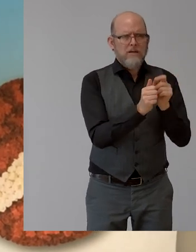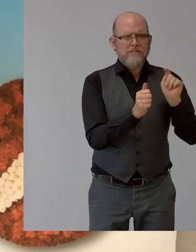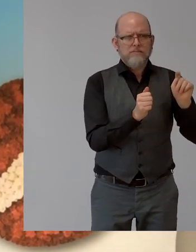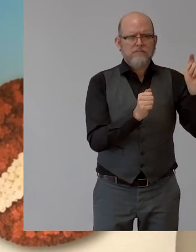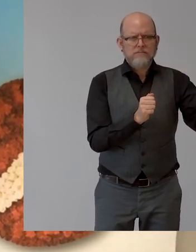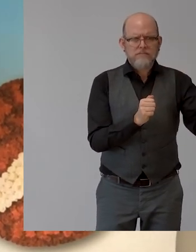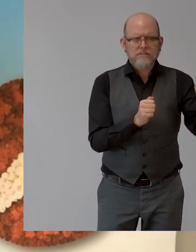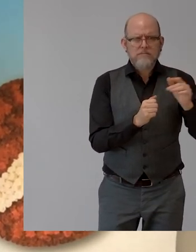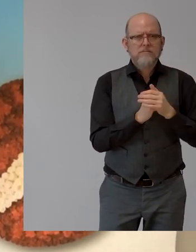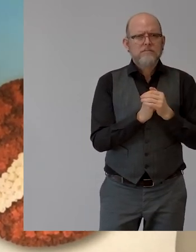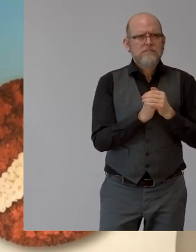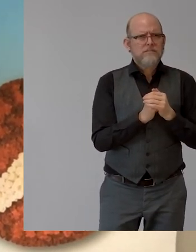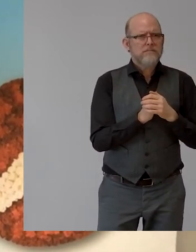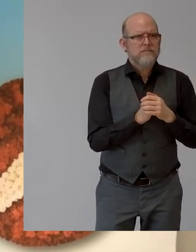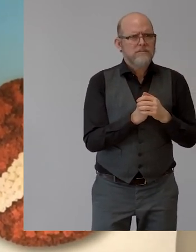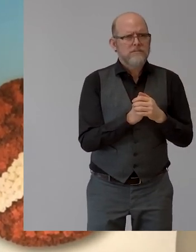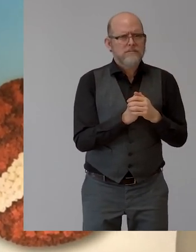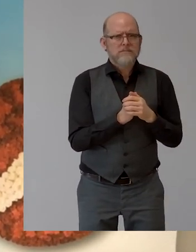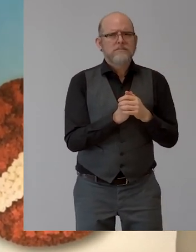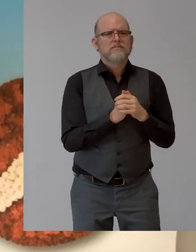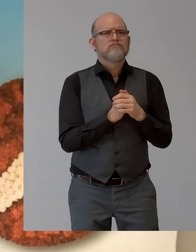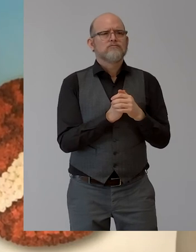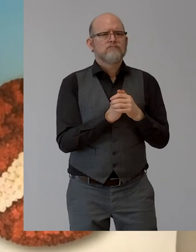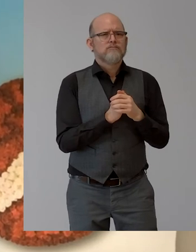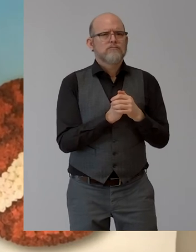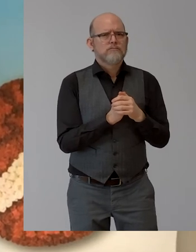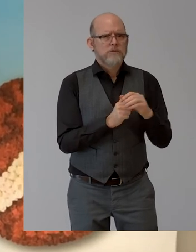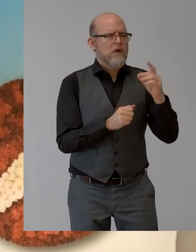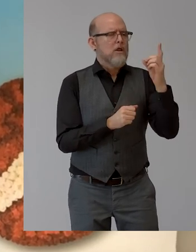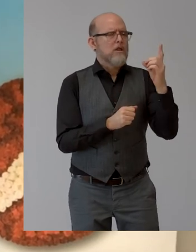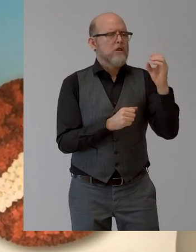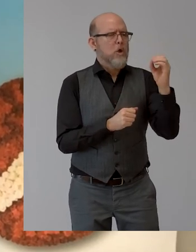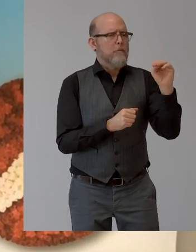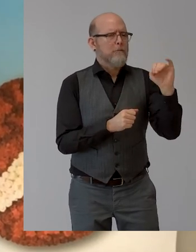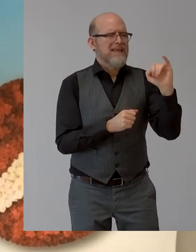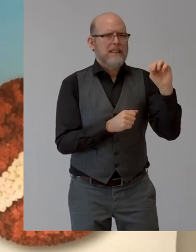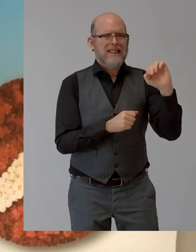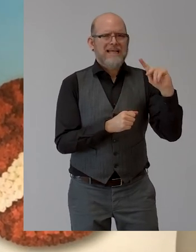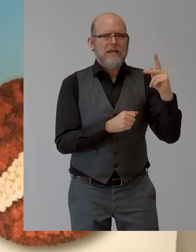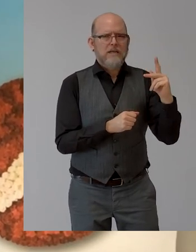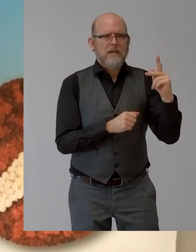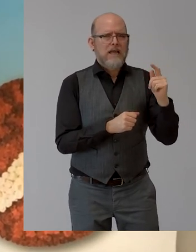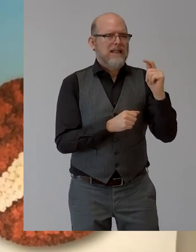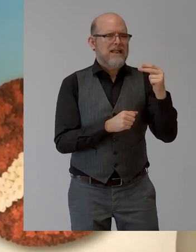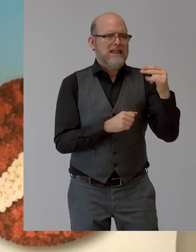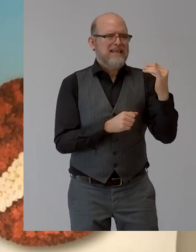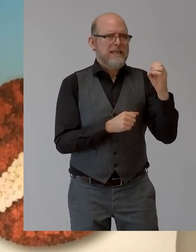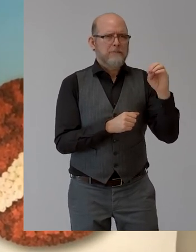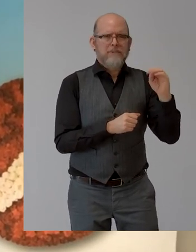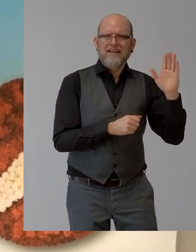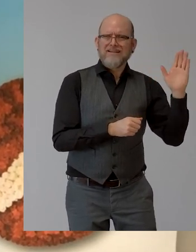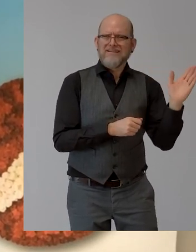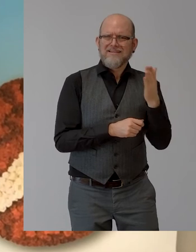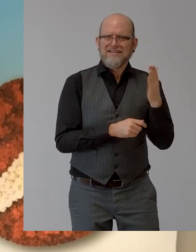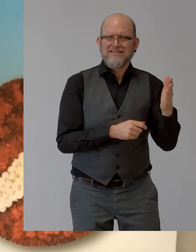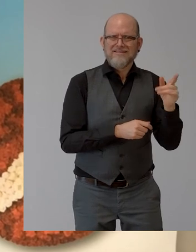Mr. Langman, so, you know, the disabled tennis player at that time under the